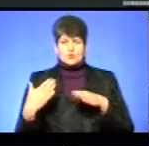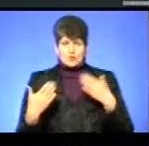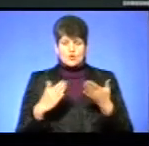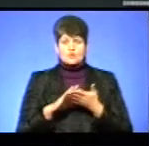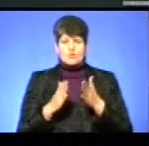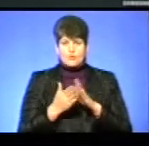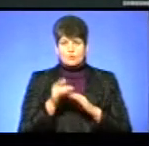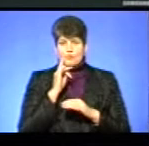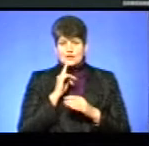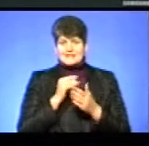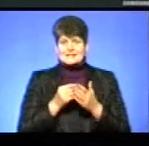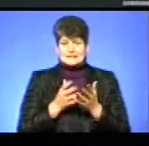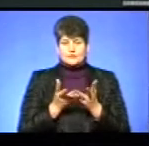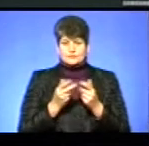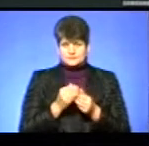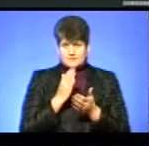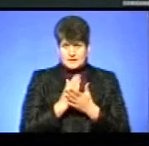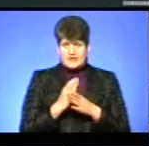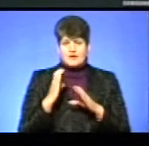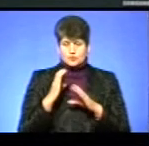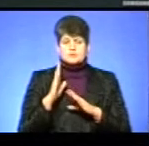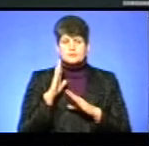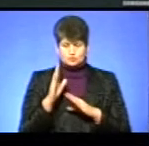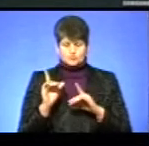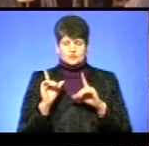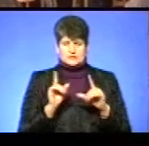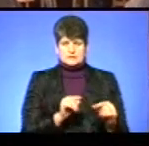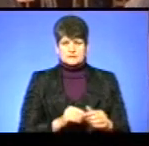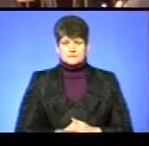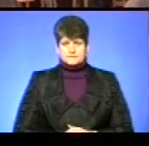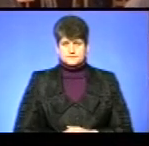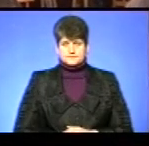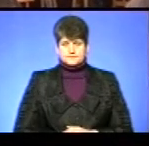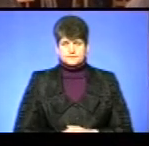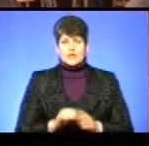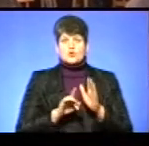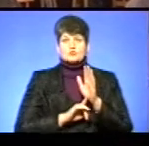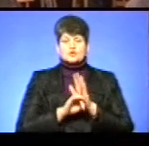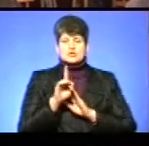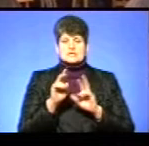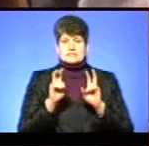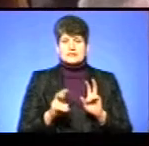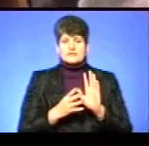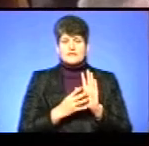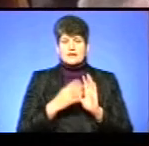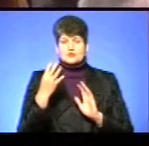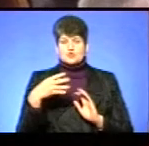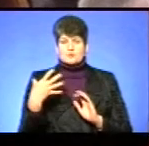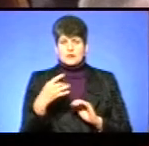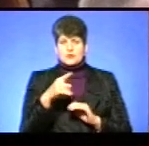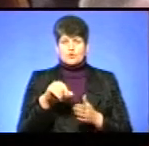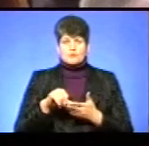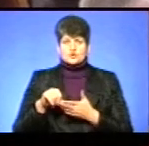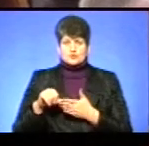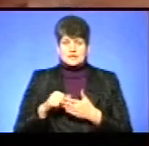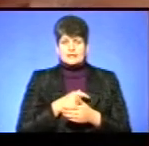ціни на проїзд перераховують, автобуси будуть їздити. Розпочалось засідання о 9.45. На ньому присутні